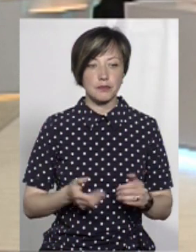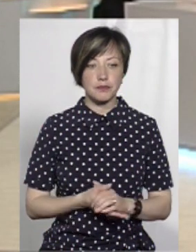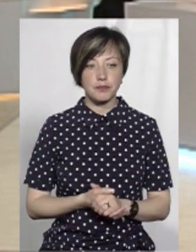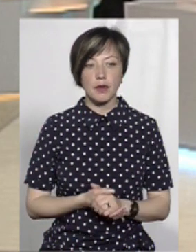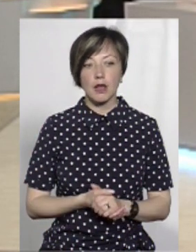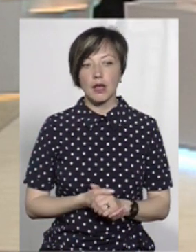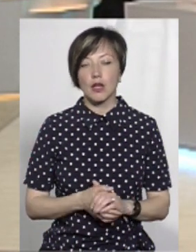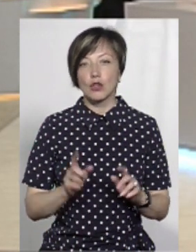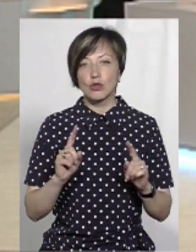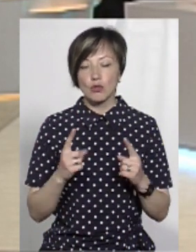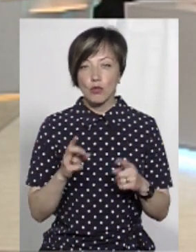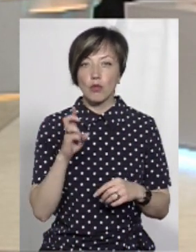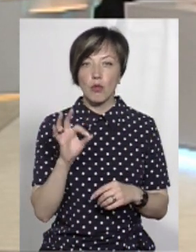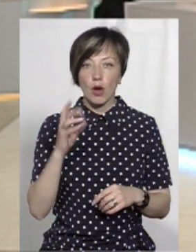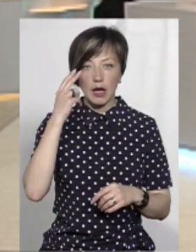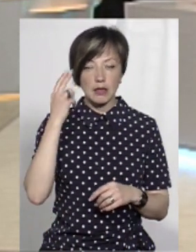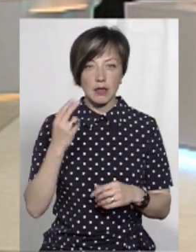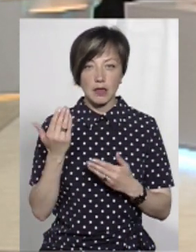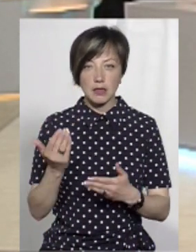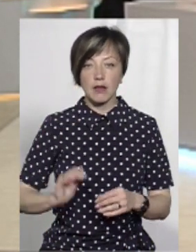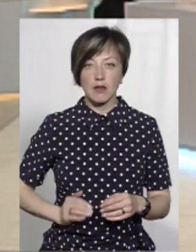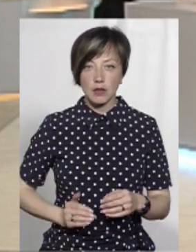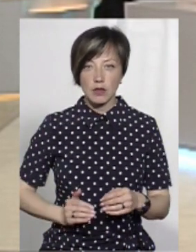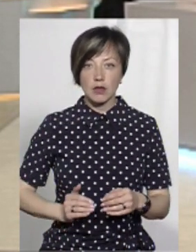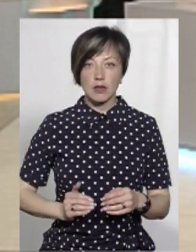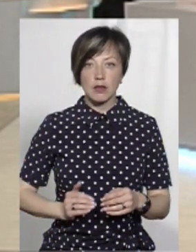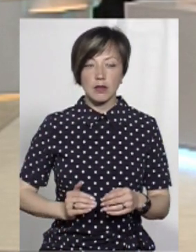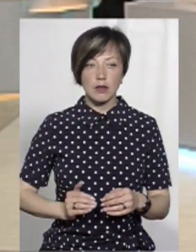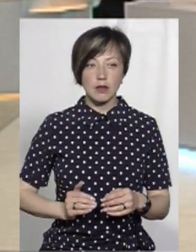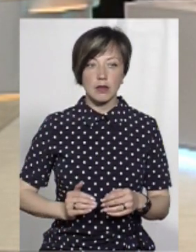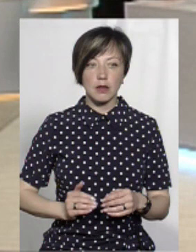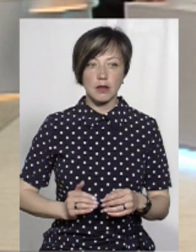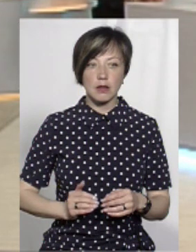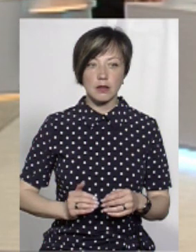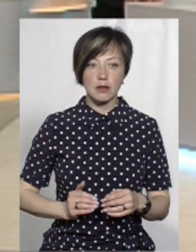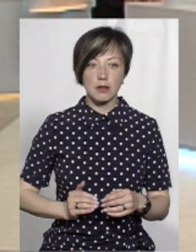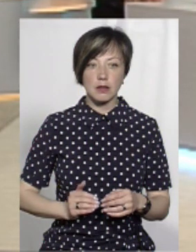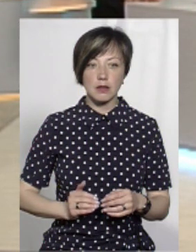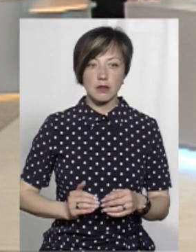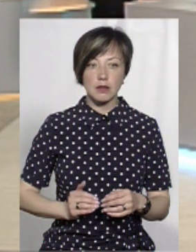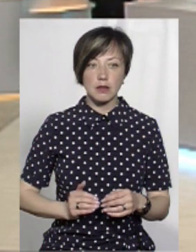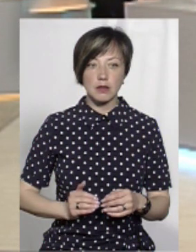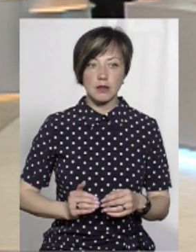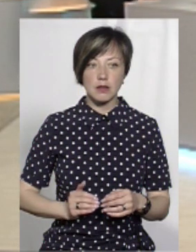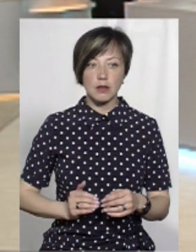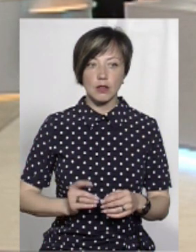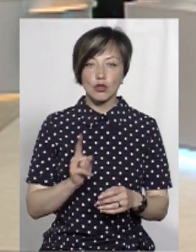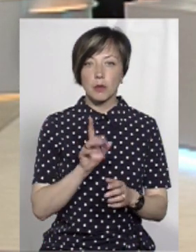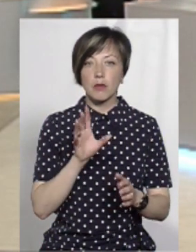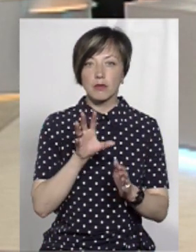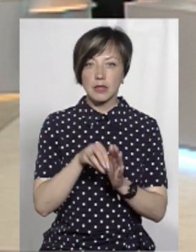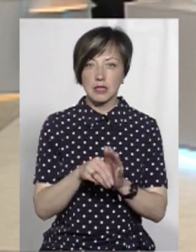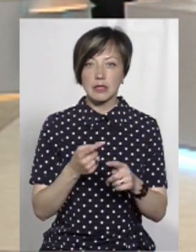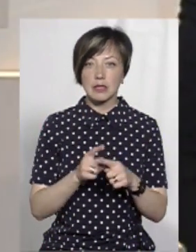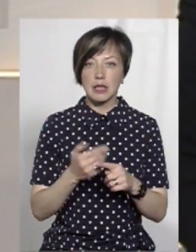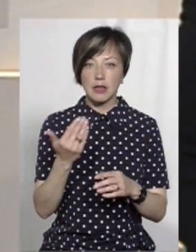Чому? Тому що китайська кампанія демпінгувала до самого кінця, можна сказати, для того тільки, щоб війти на ринок.